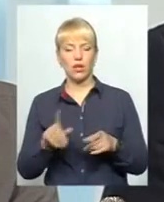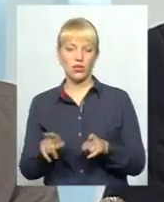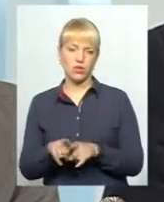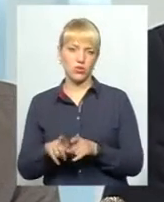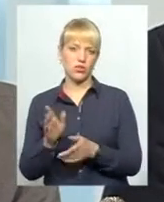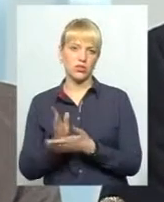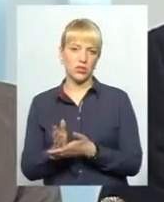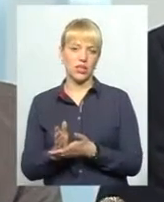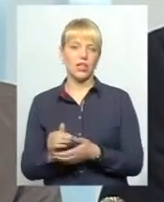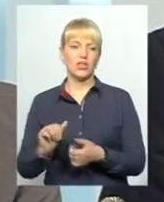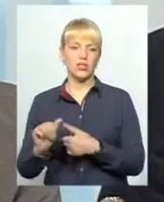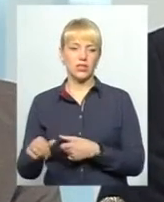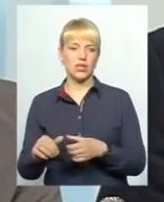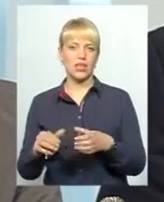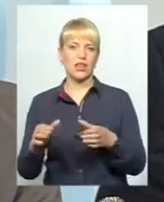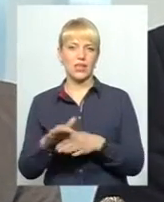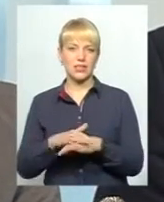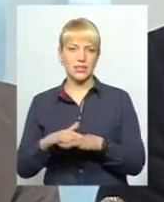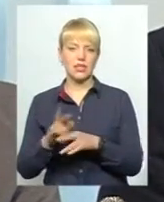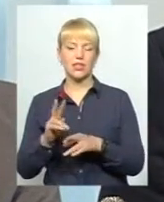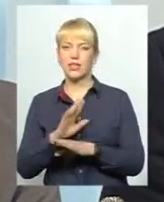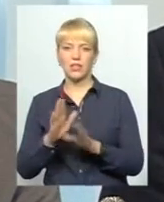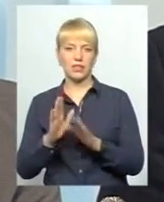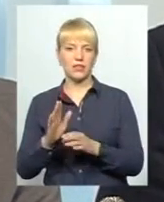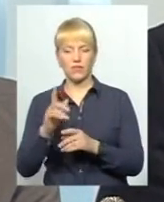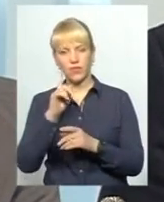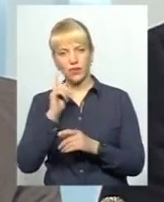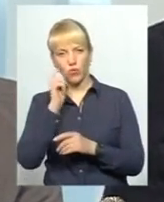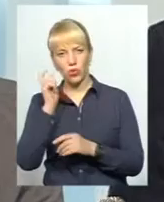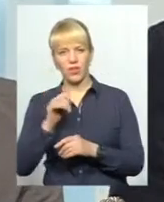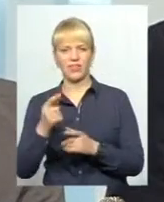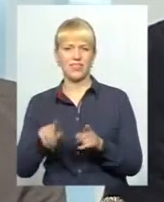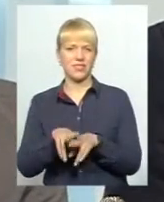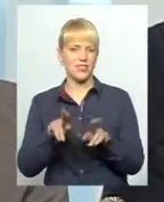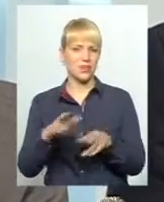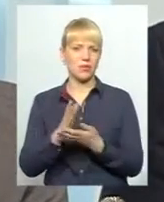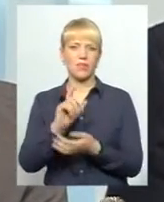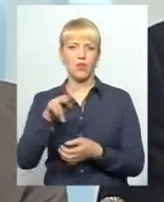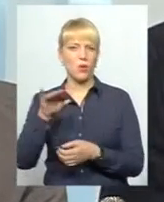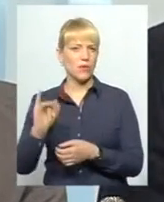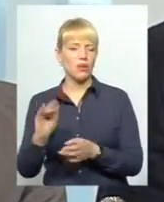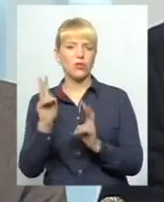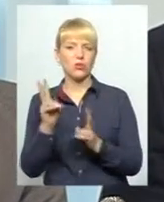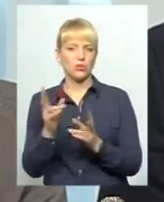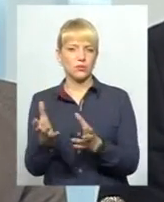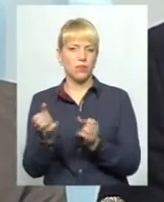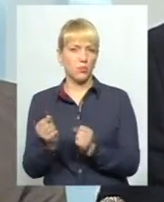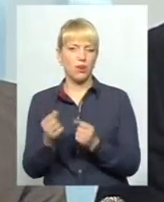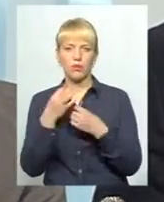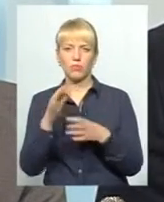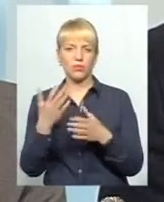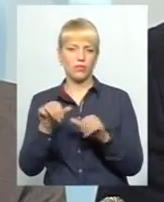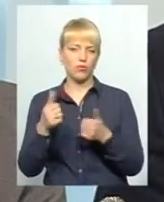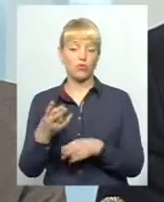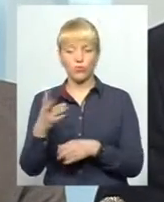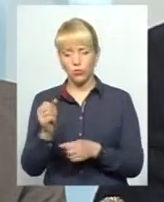само якась частина населення не тільки в Україні, в країнах Європи, яка сприймає будь-які реформи як даність. Ну,